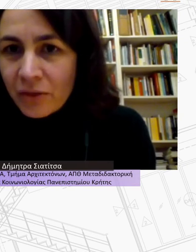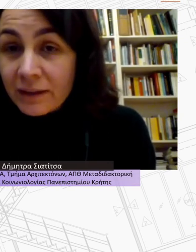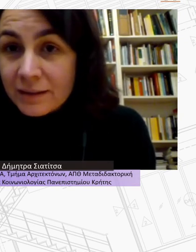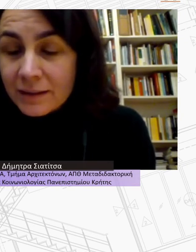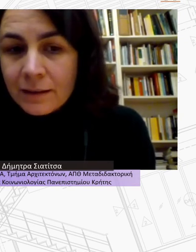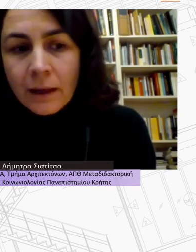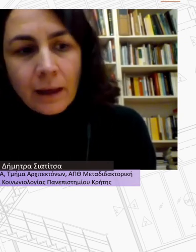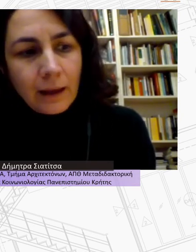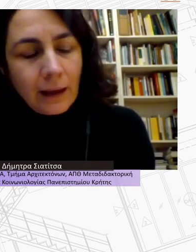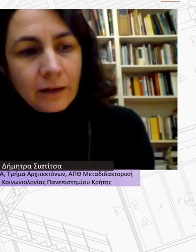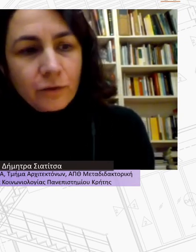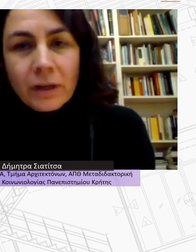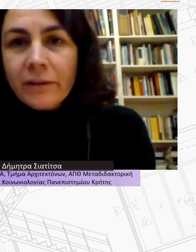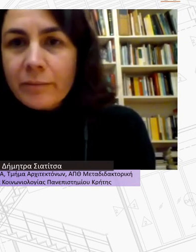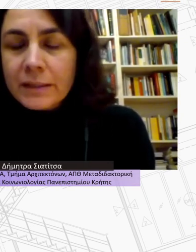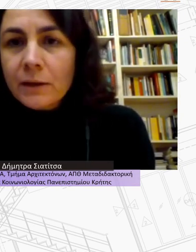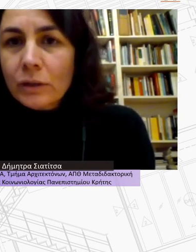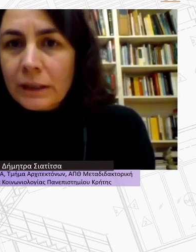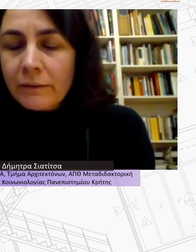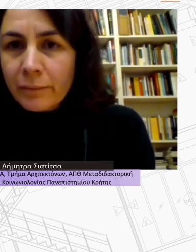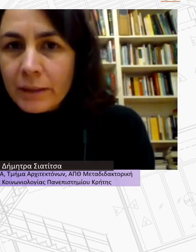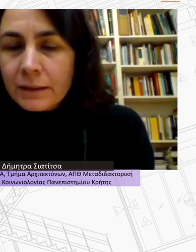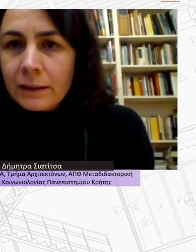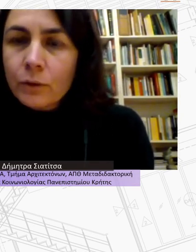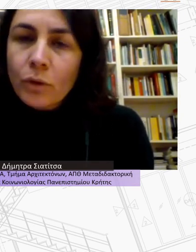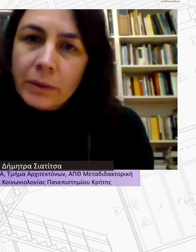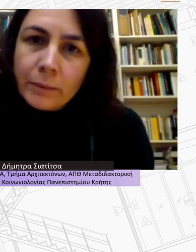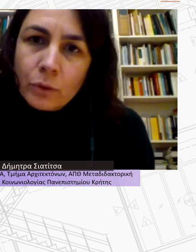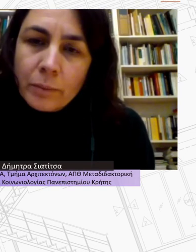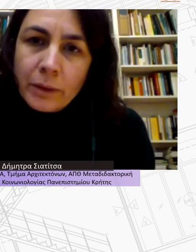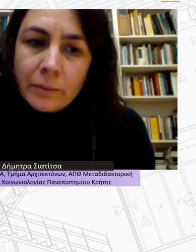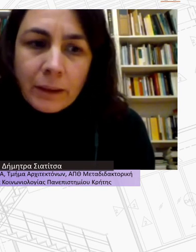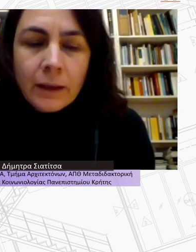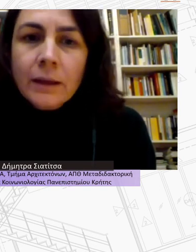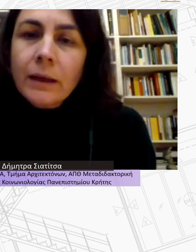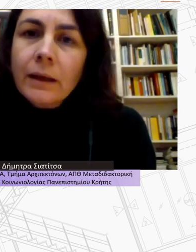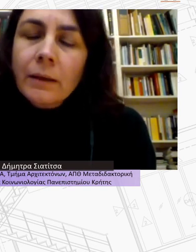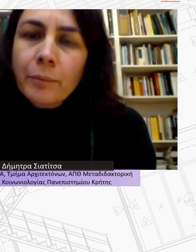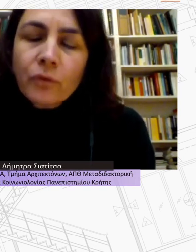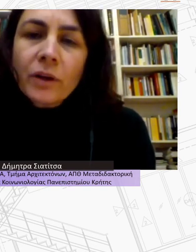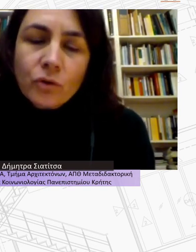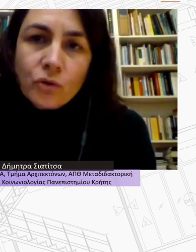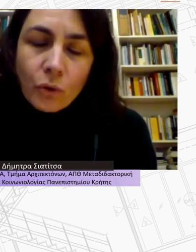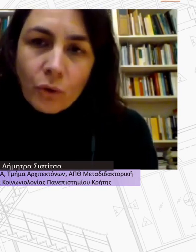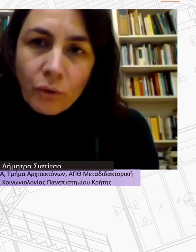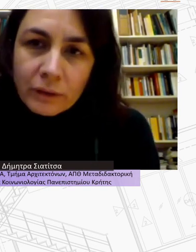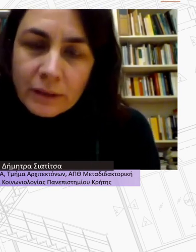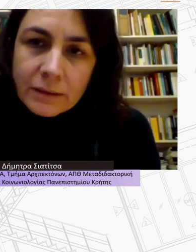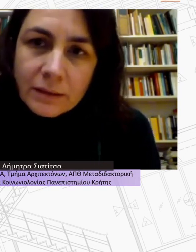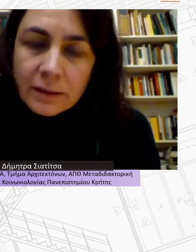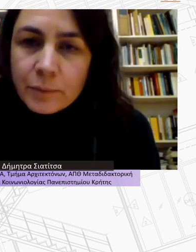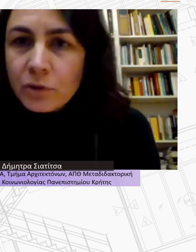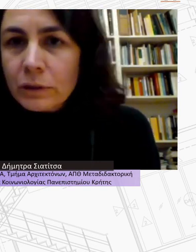σε τι συνθήκες ζεις». Αν αυτό αναβαθμιστεί, όταν αναβαθμίζεται και το είδαμε και με το Airbnb, προφανώς ο